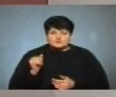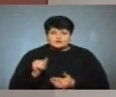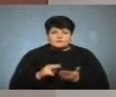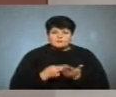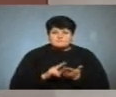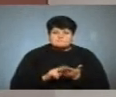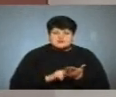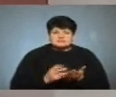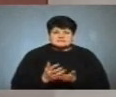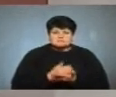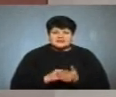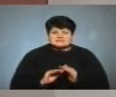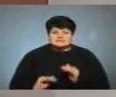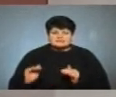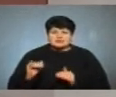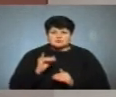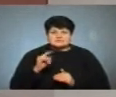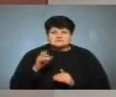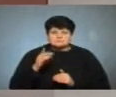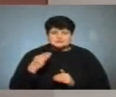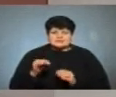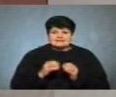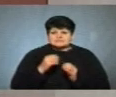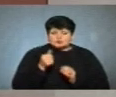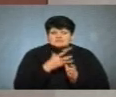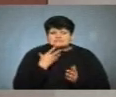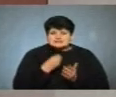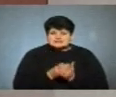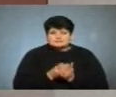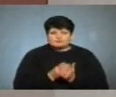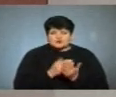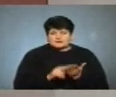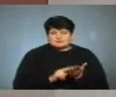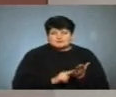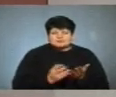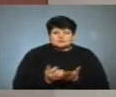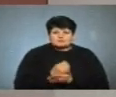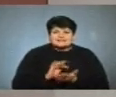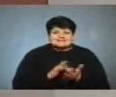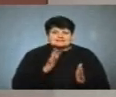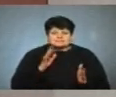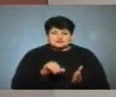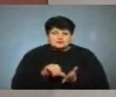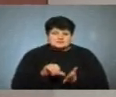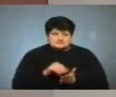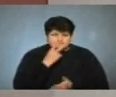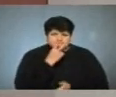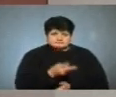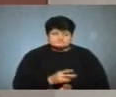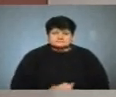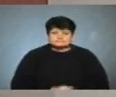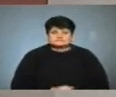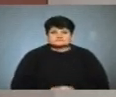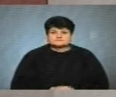дитинства, Юрій Заблоцький – понад 10 років. За свої експонати на виставці здобулись рібло, що представили Ірина Тарлюк-Бачила.